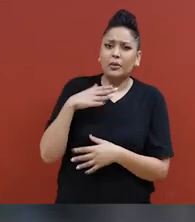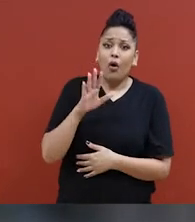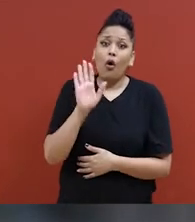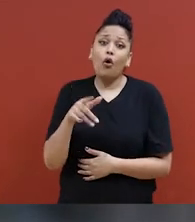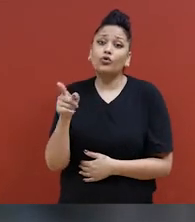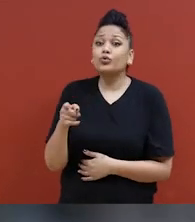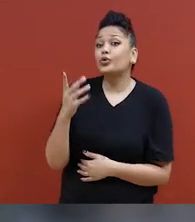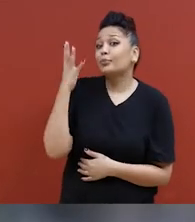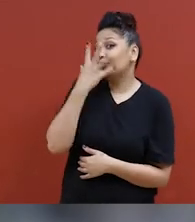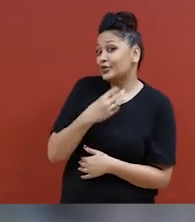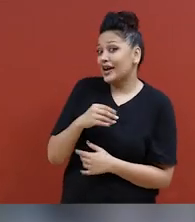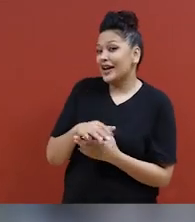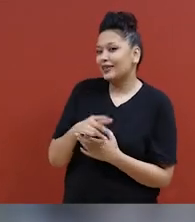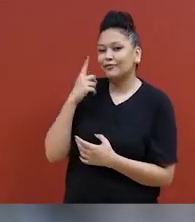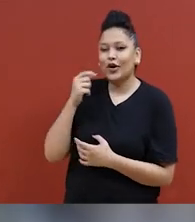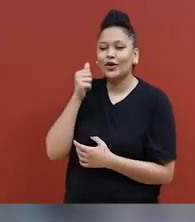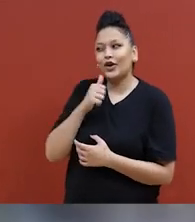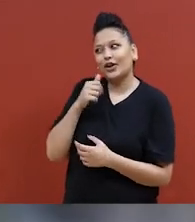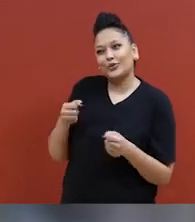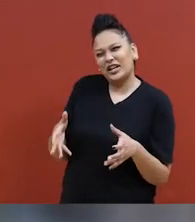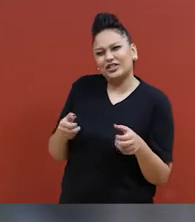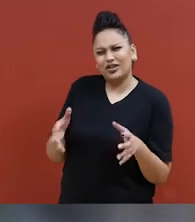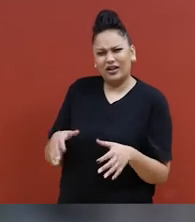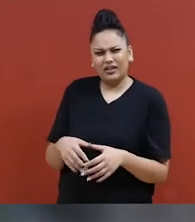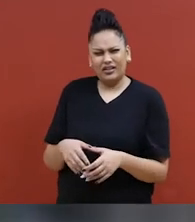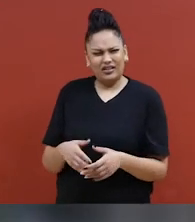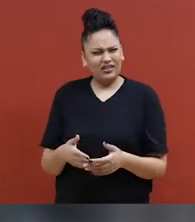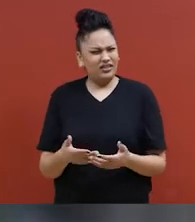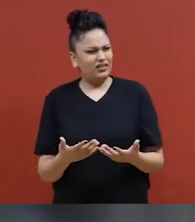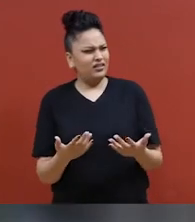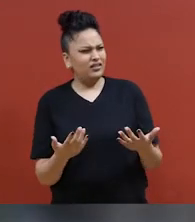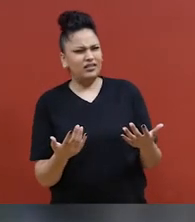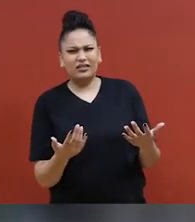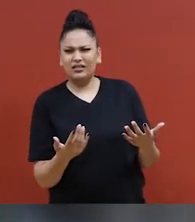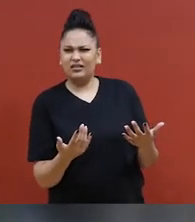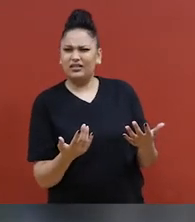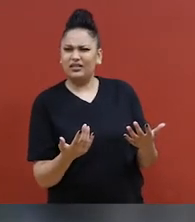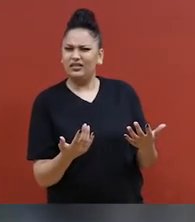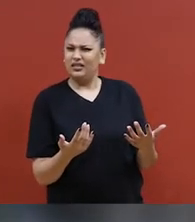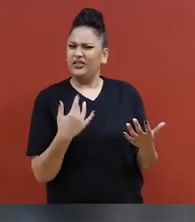quelqu'un en fauteuil roulant et ça m'a vraiment marquée.